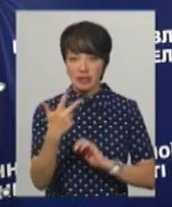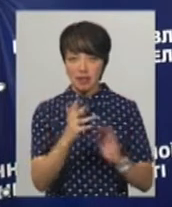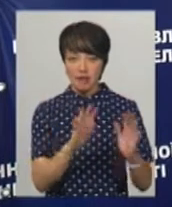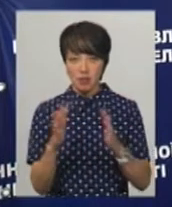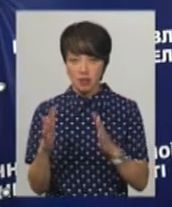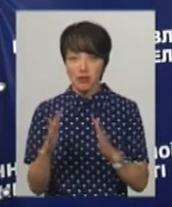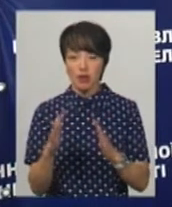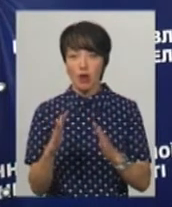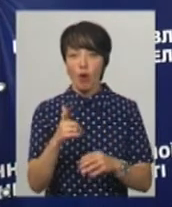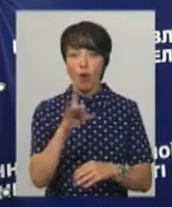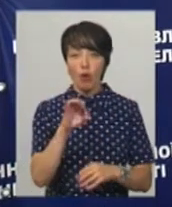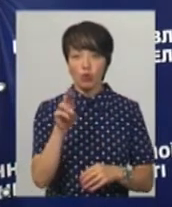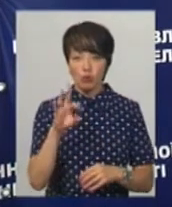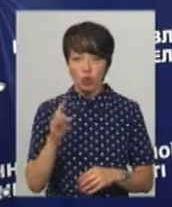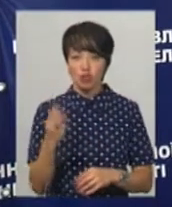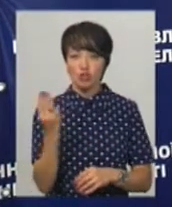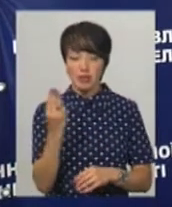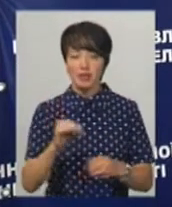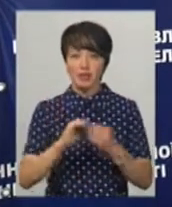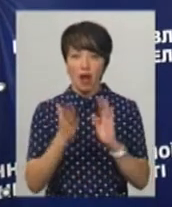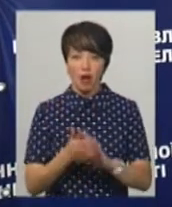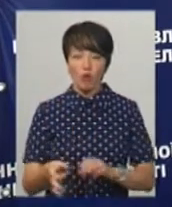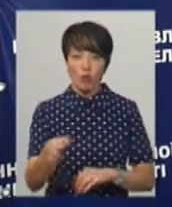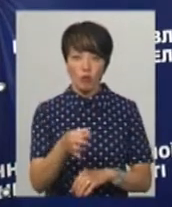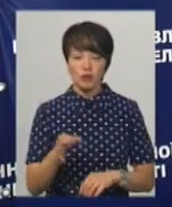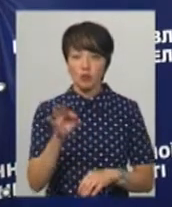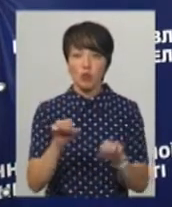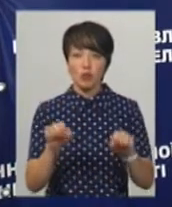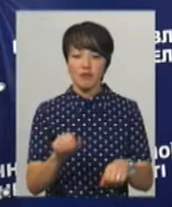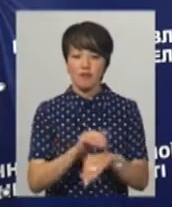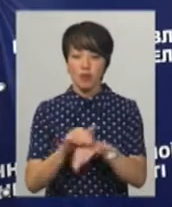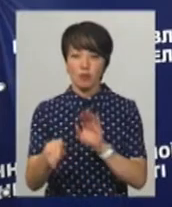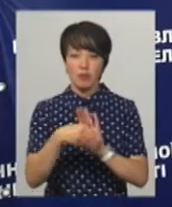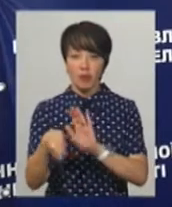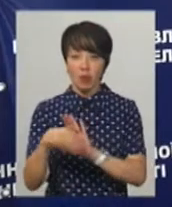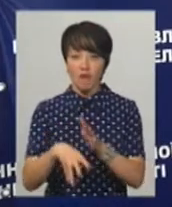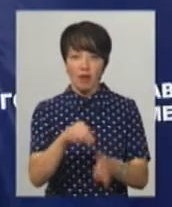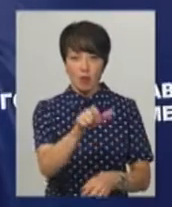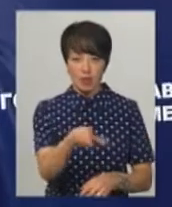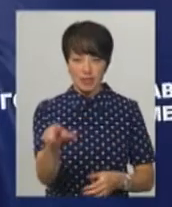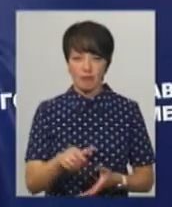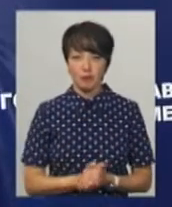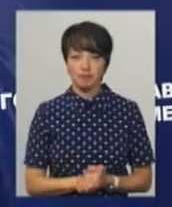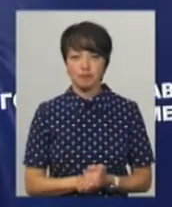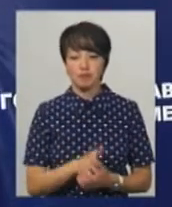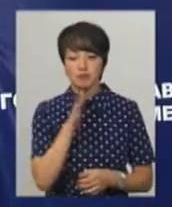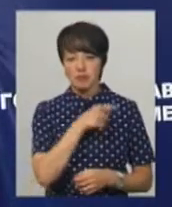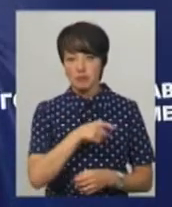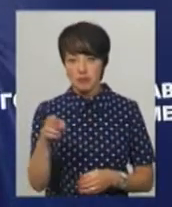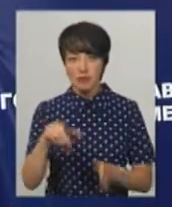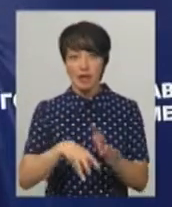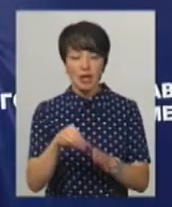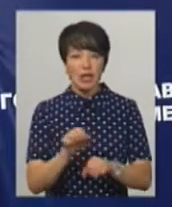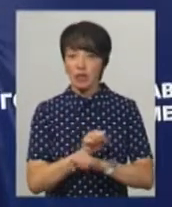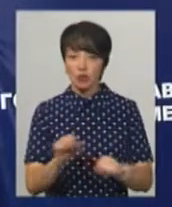по Городку, по Шепітівці, а також в загальному по області щодо можливих фактів підкупу виборців. Під час голосування